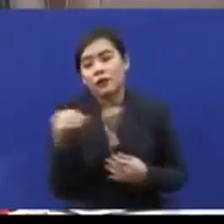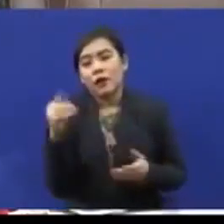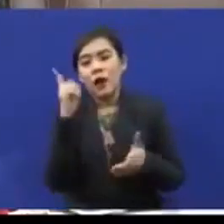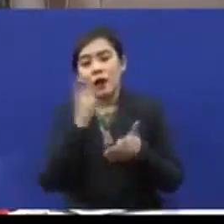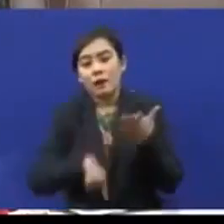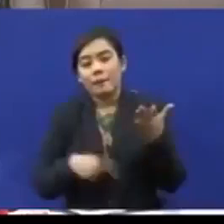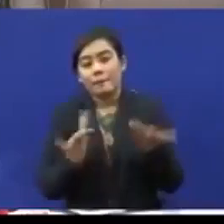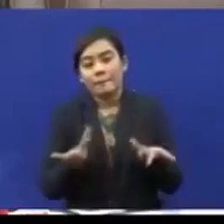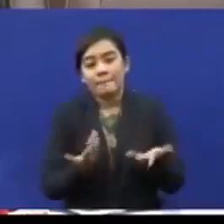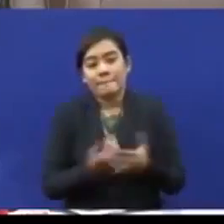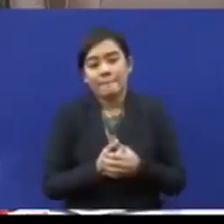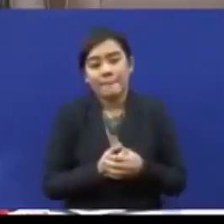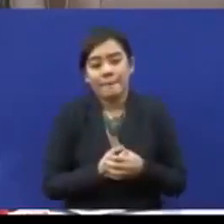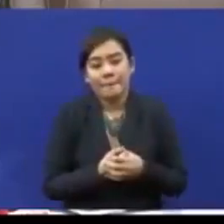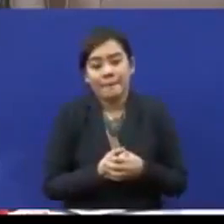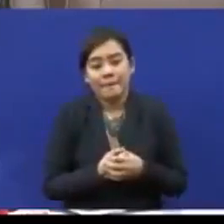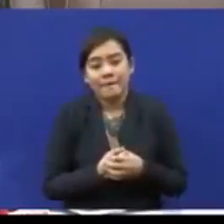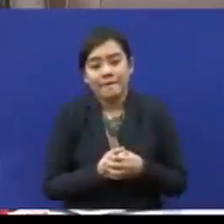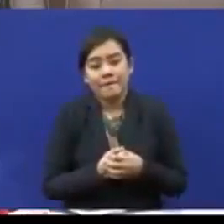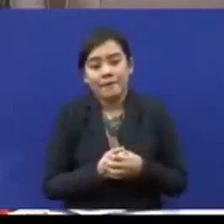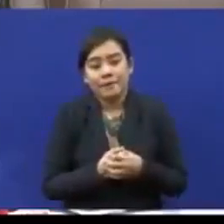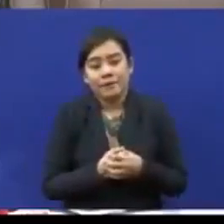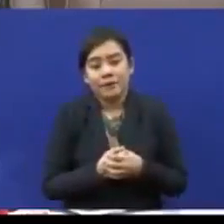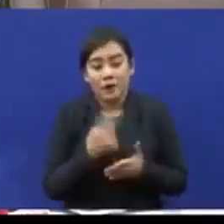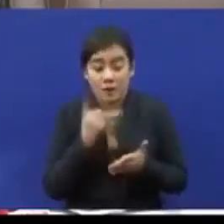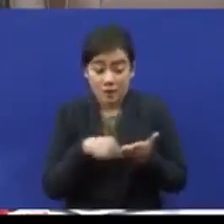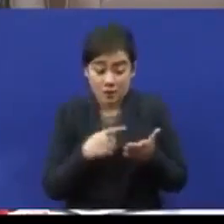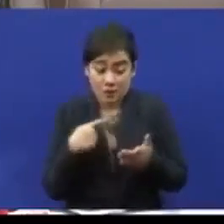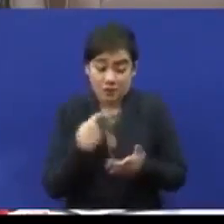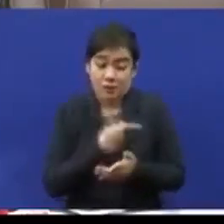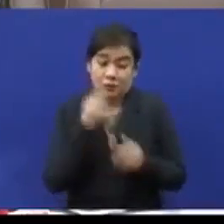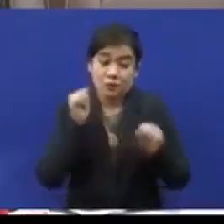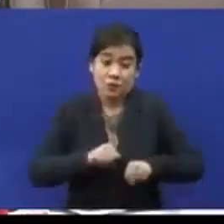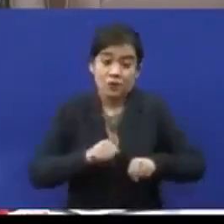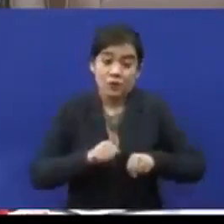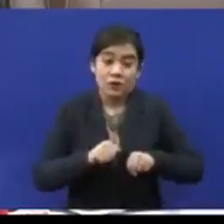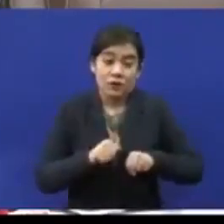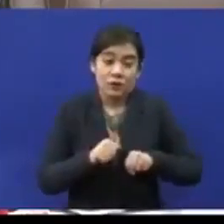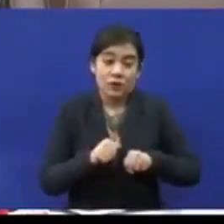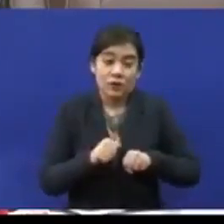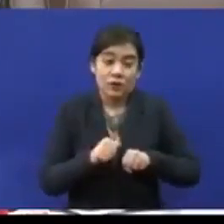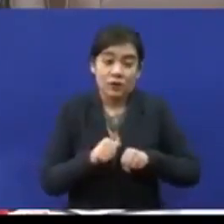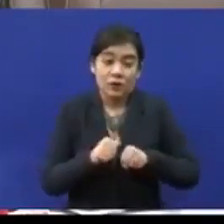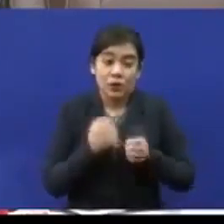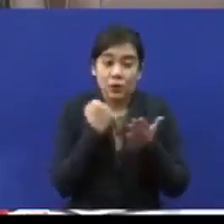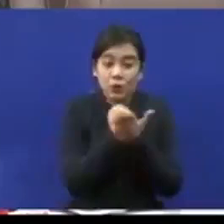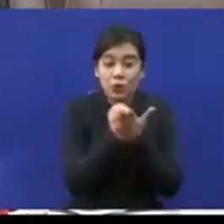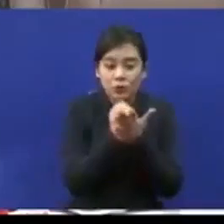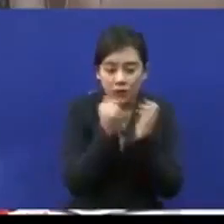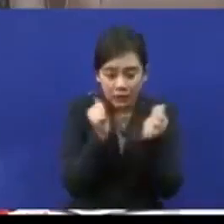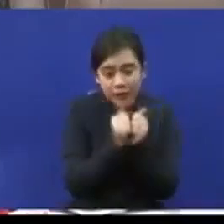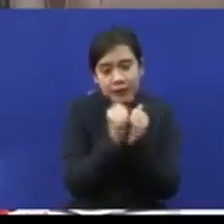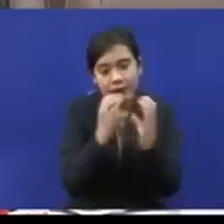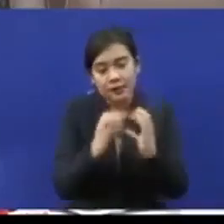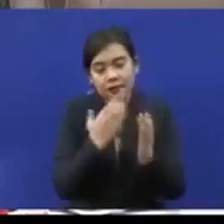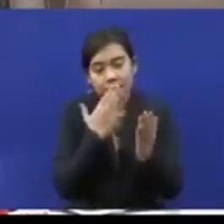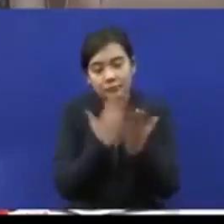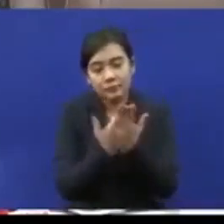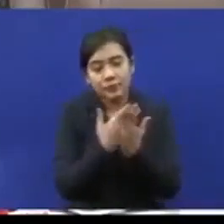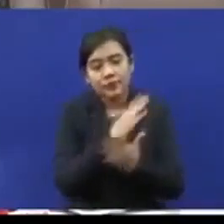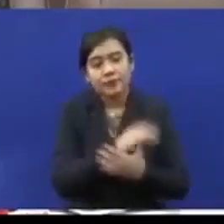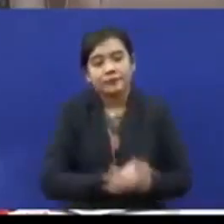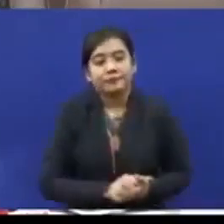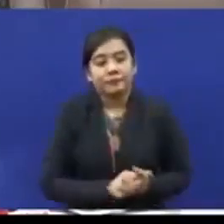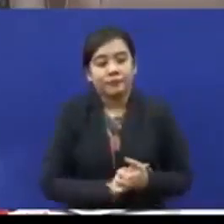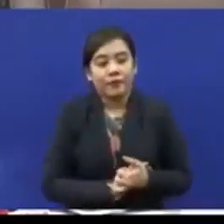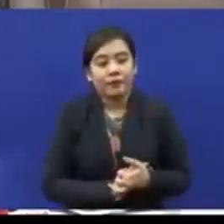gap dengan izin, apakah ruang yang kita boleh isi sebagai kerajaan negeri dengan lebih efektif. Tuan Speaker, izinkan saya